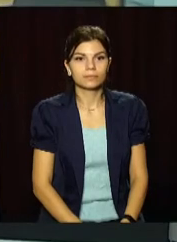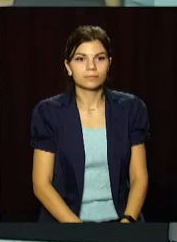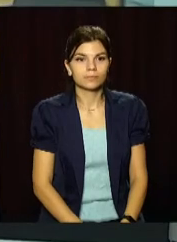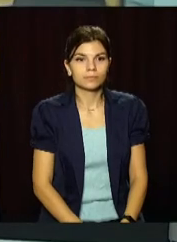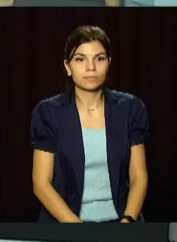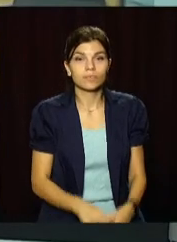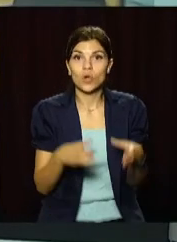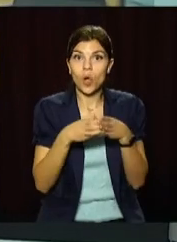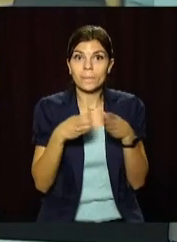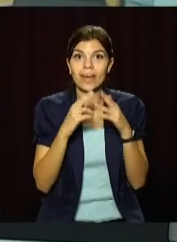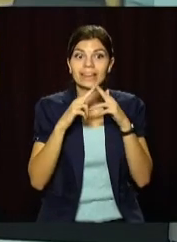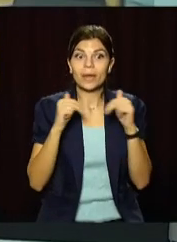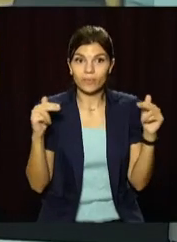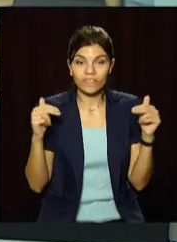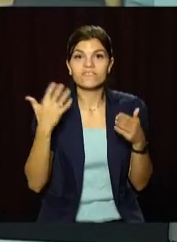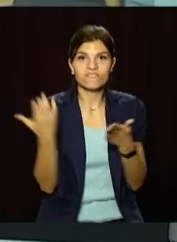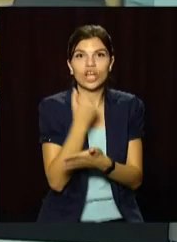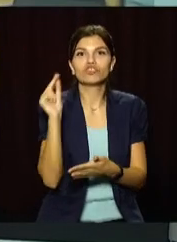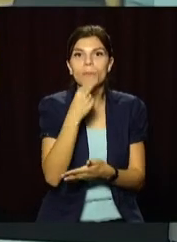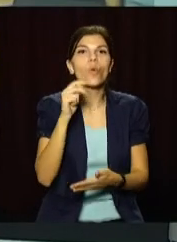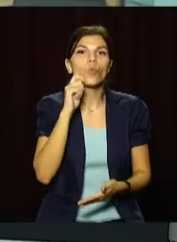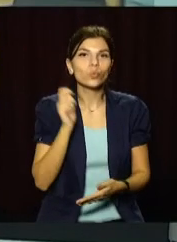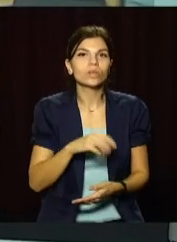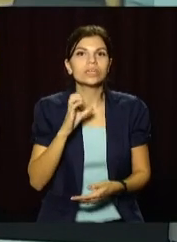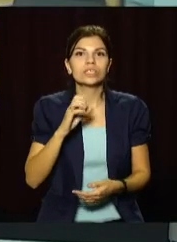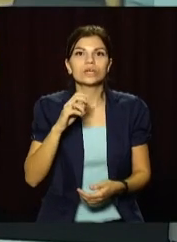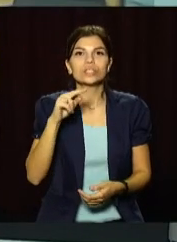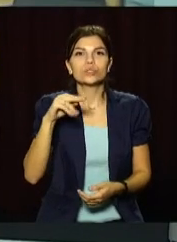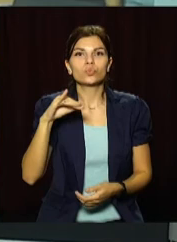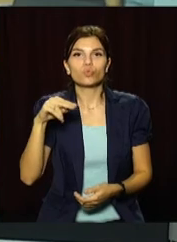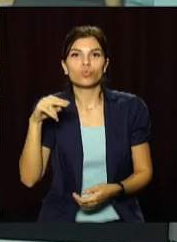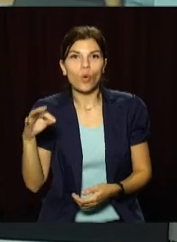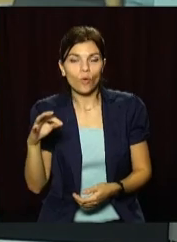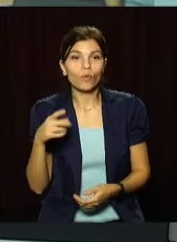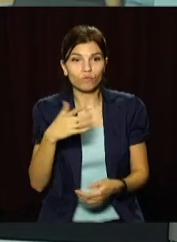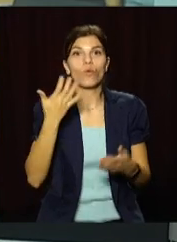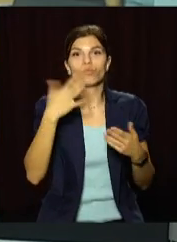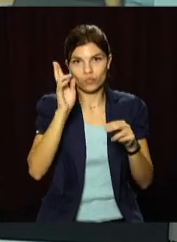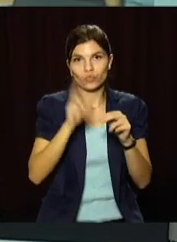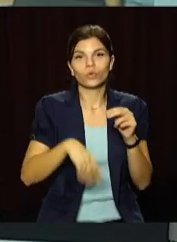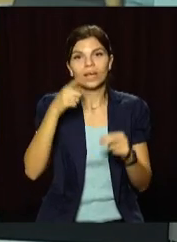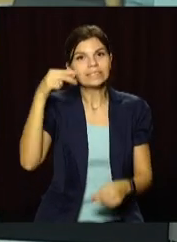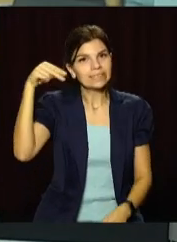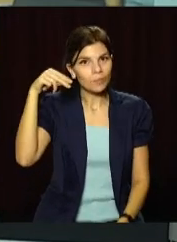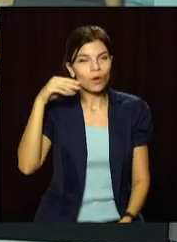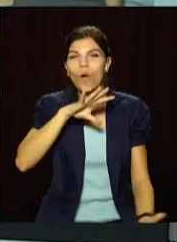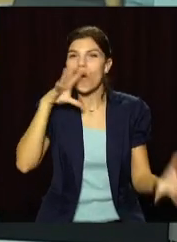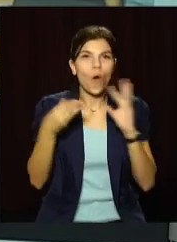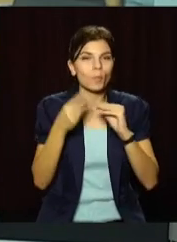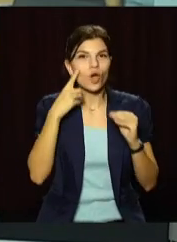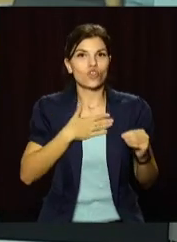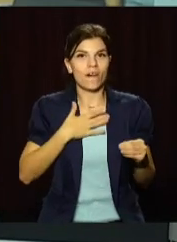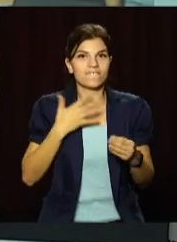Команда Дніпропетровщини виграла чемпіонат України із дзюдо. Він завершився в Запоріжжі. У загальному заліку «Наші»